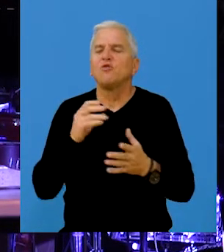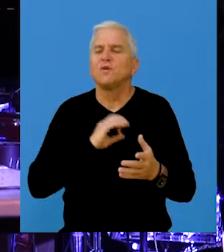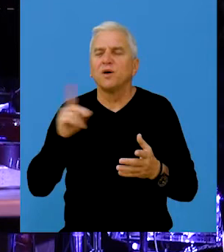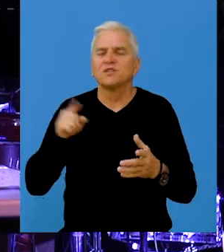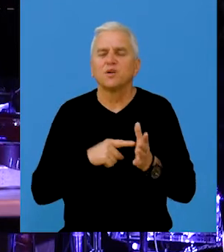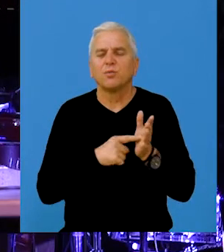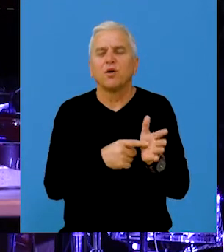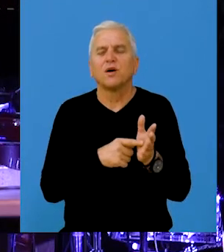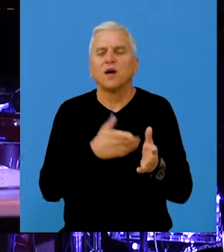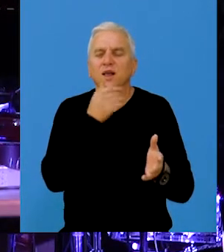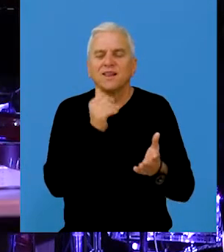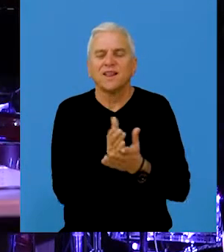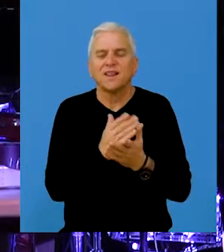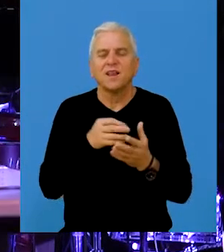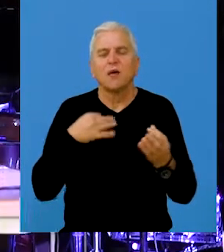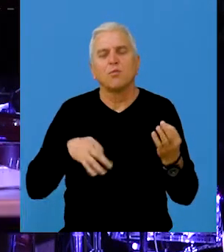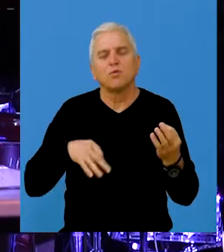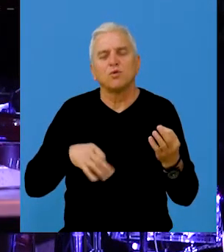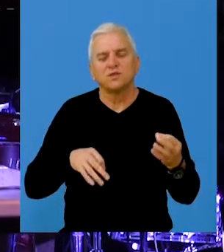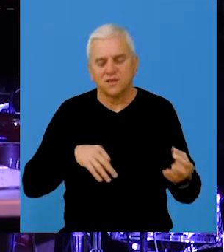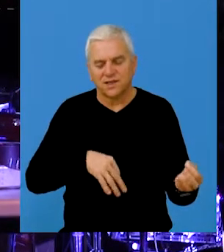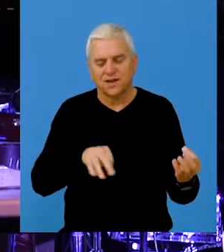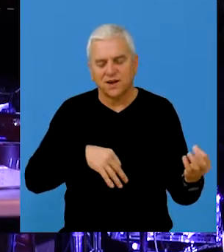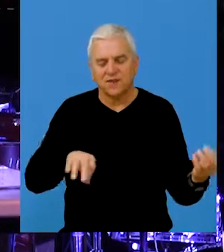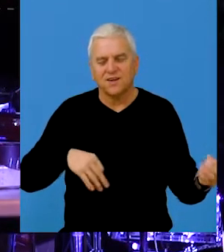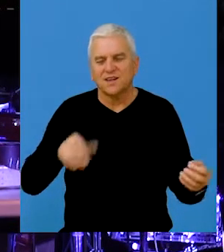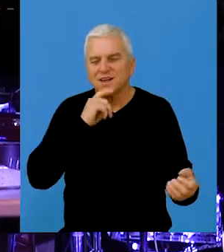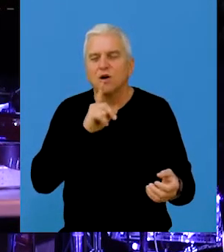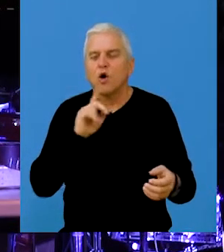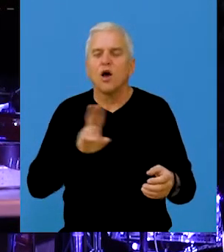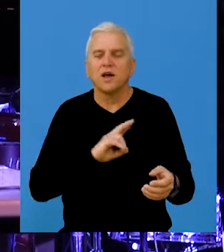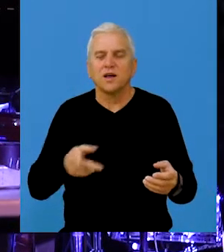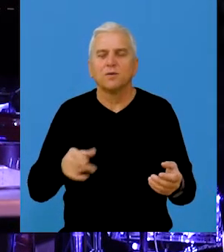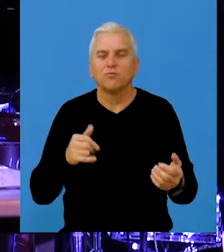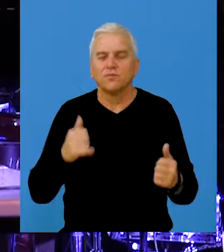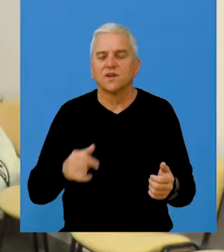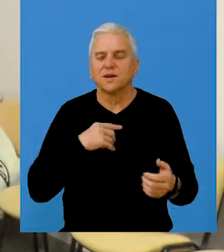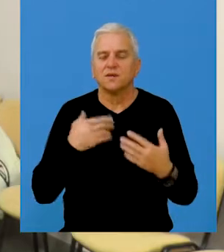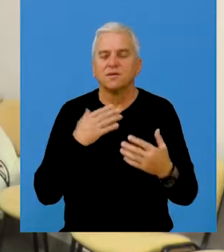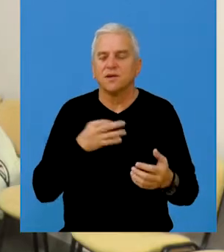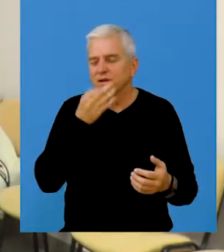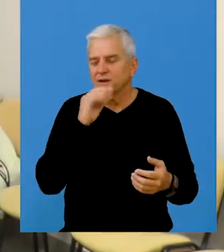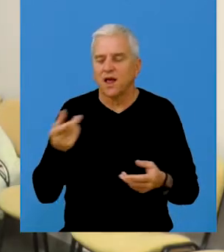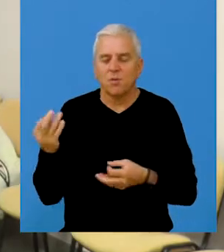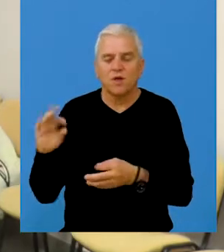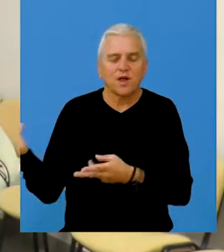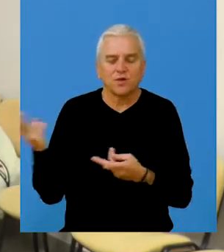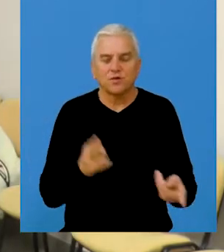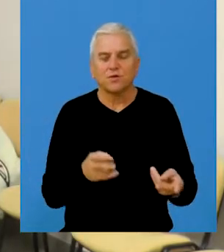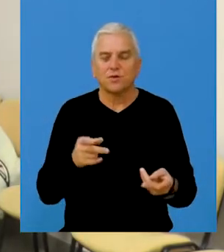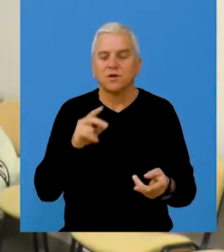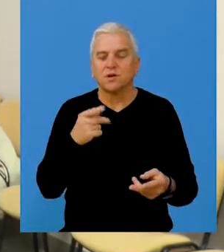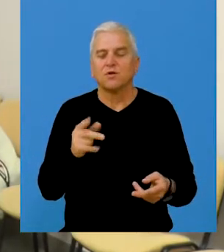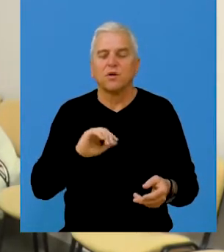Mičik iz Novog Beđeja, prikazao je jedan deo asortimana muzičkih instrumenta koje posjeduje. U priliku sam donoil najbolje